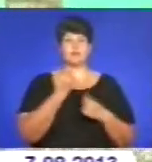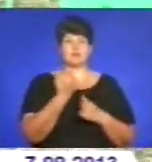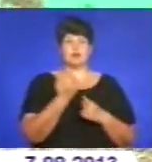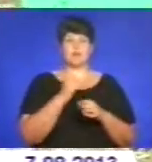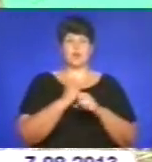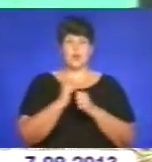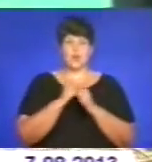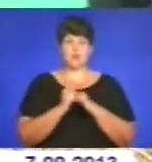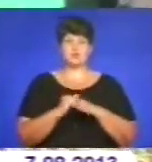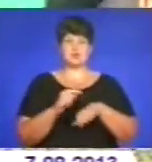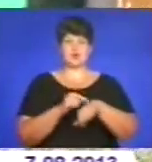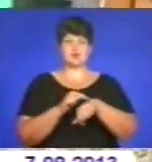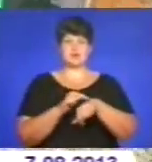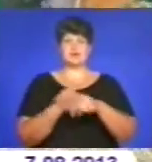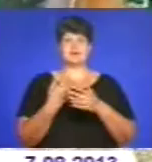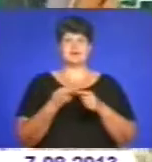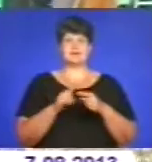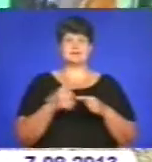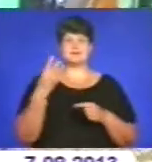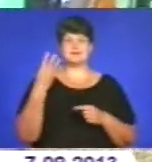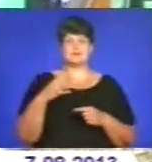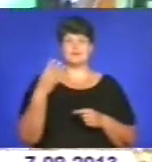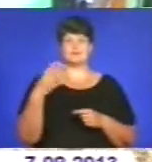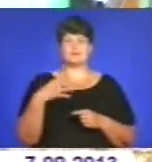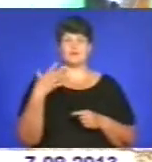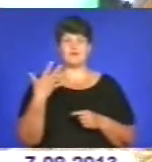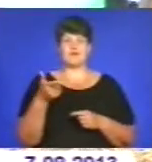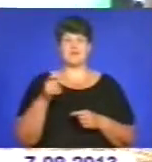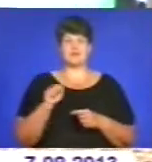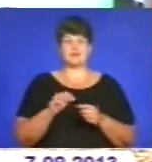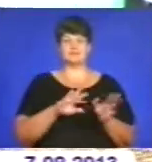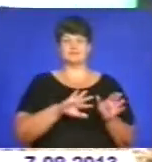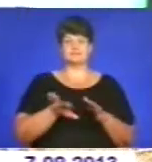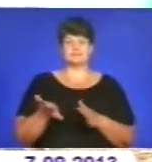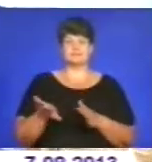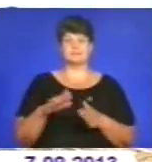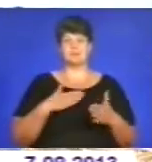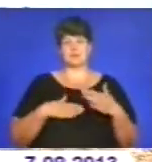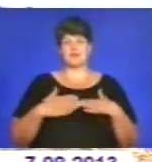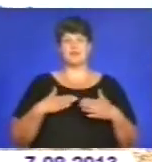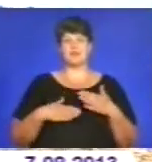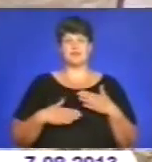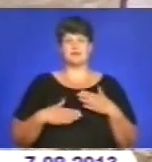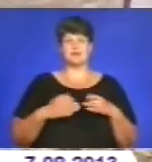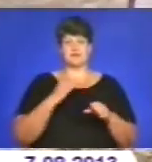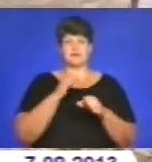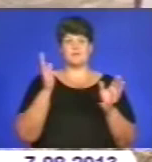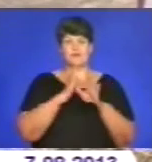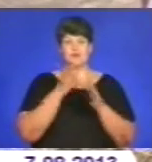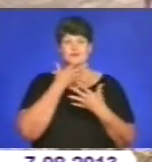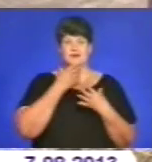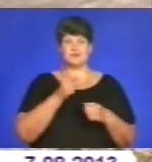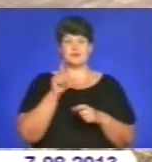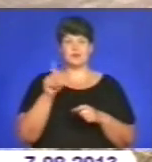година, це 40-45 гектарів вилітає обмолоту. Приємно, знаєте, погода гарна, люди